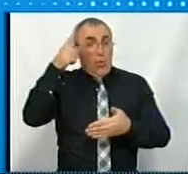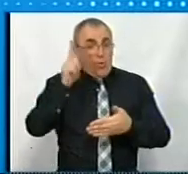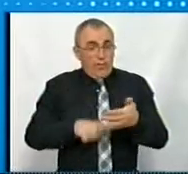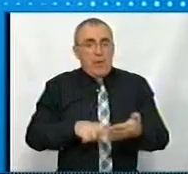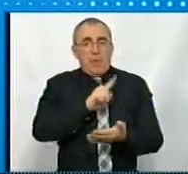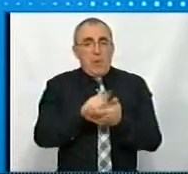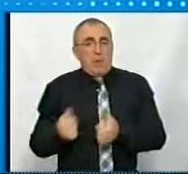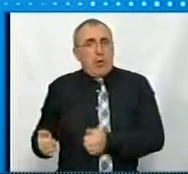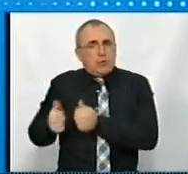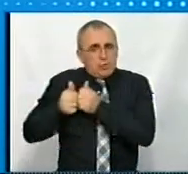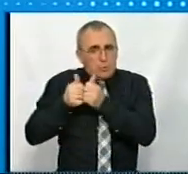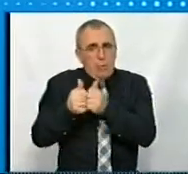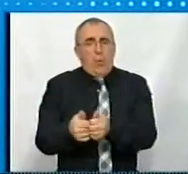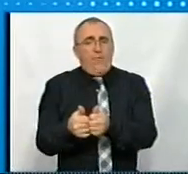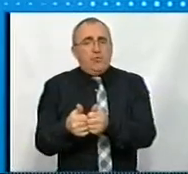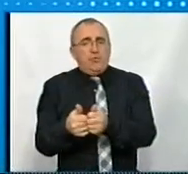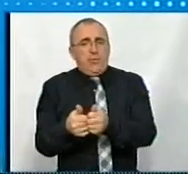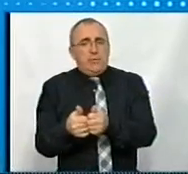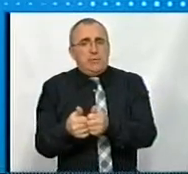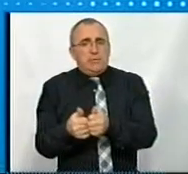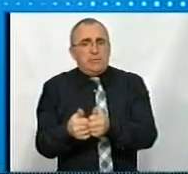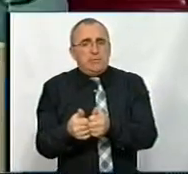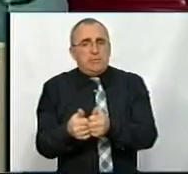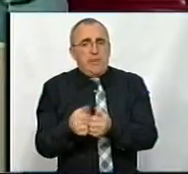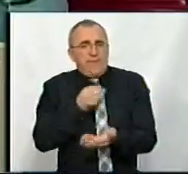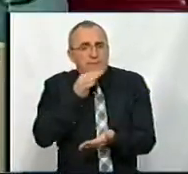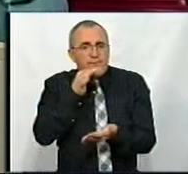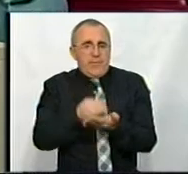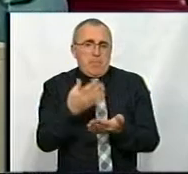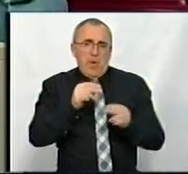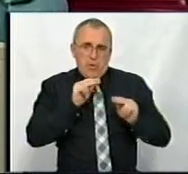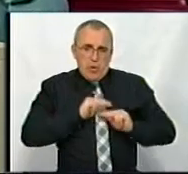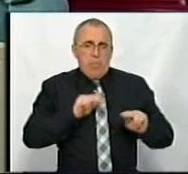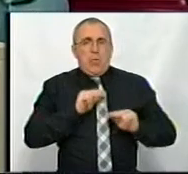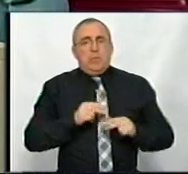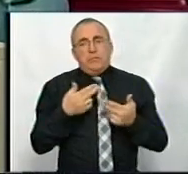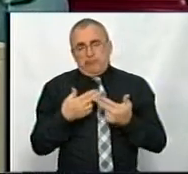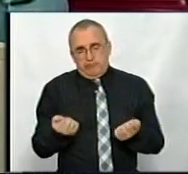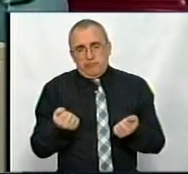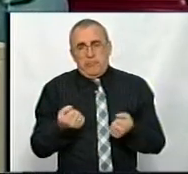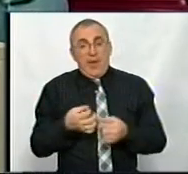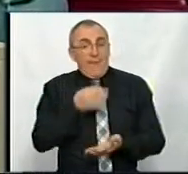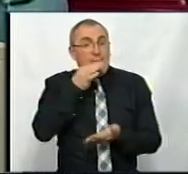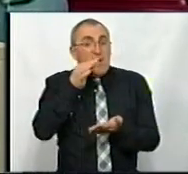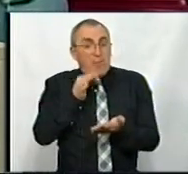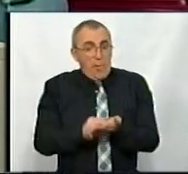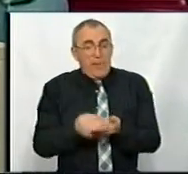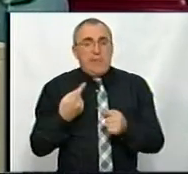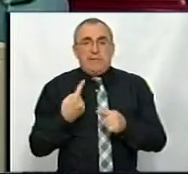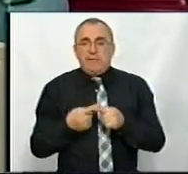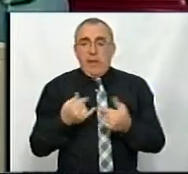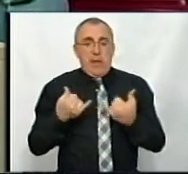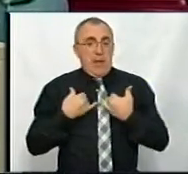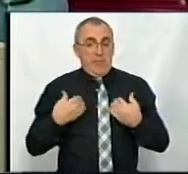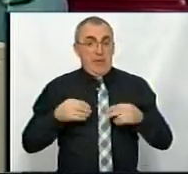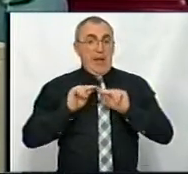супроводжуватись і аналізом його роботи, і відповідальністю. І от відповідальність, зокрема, як для мене,